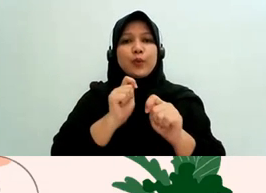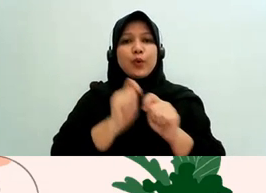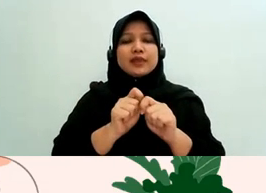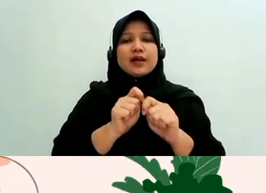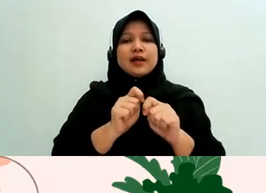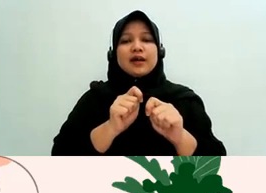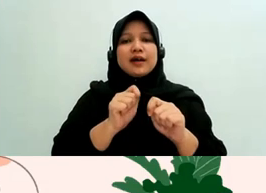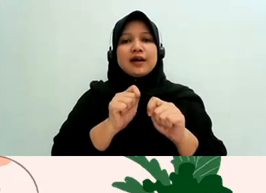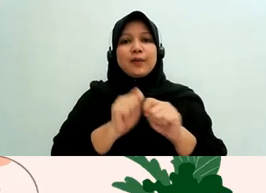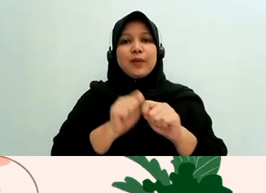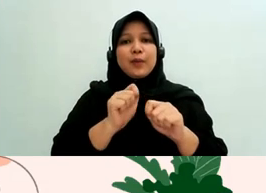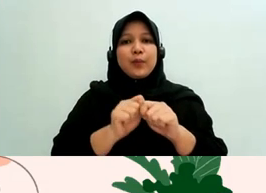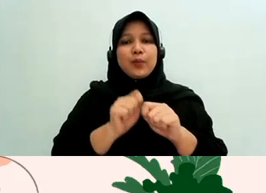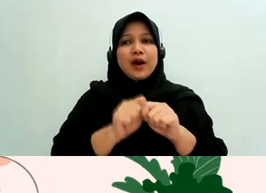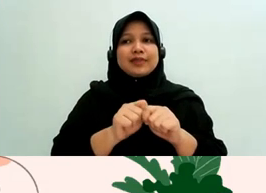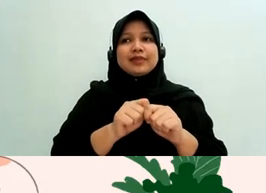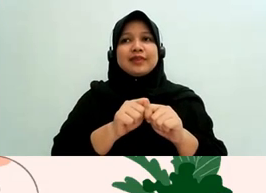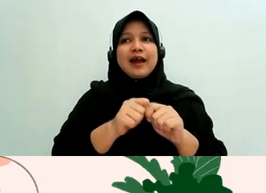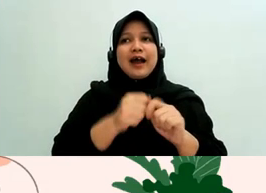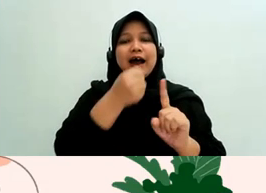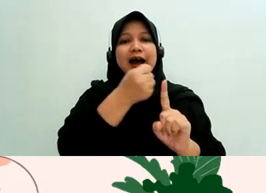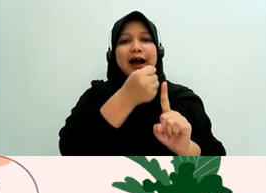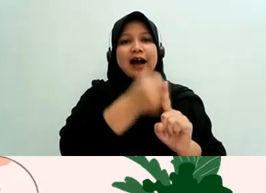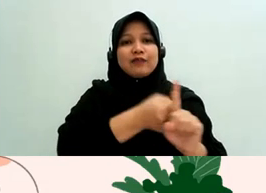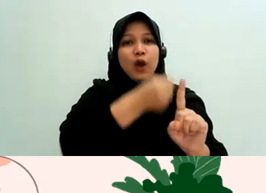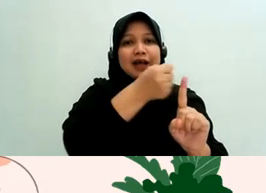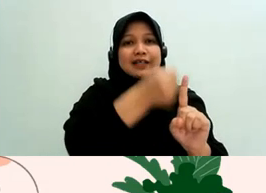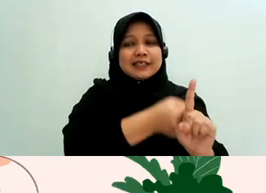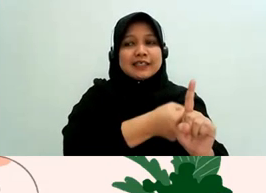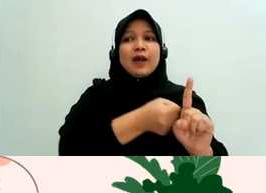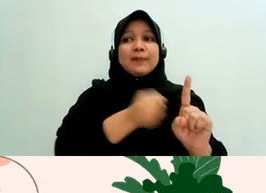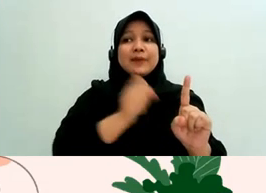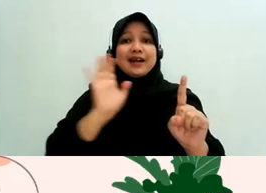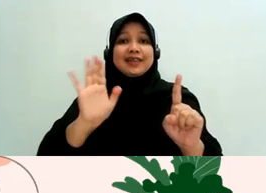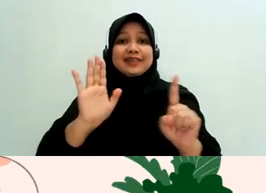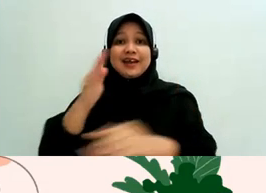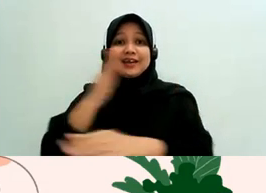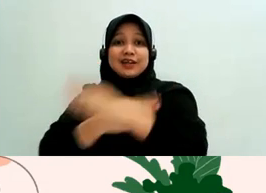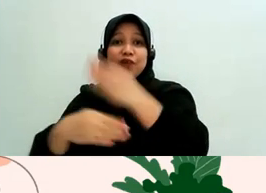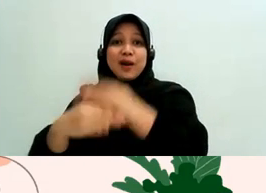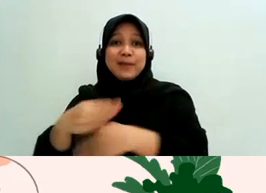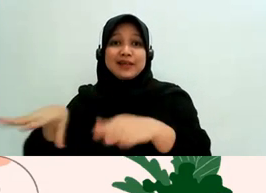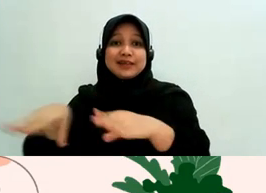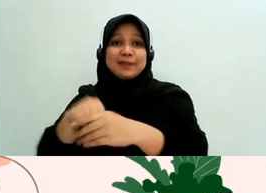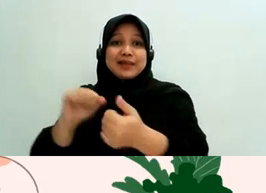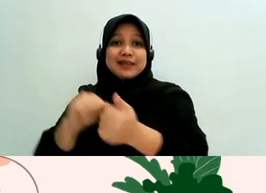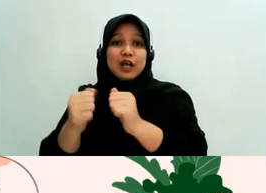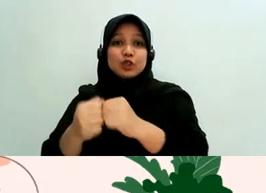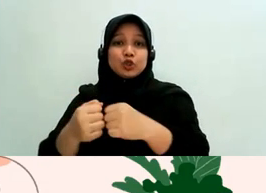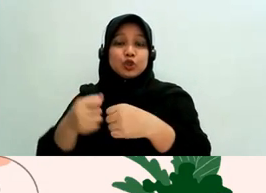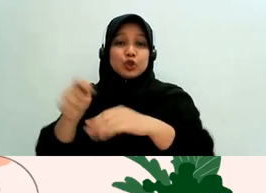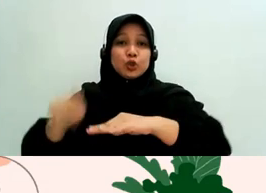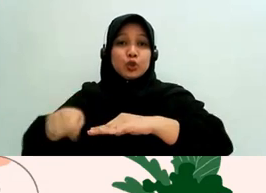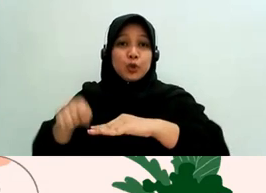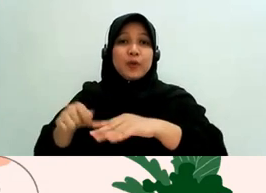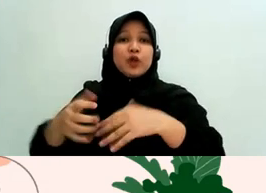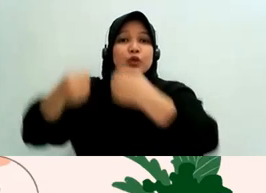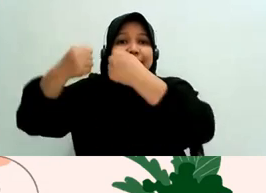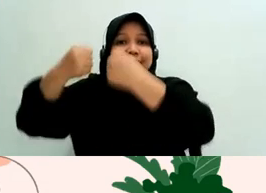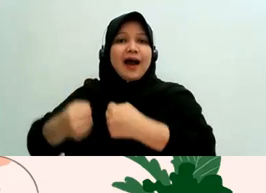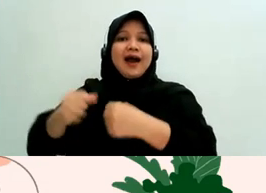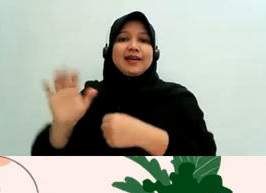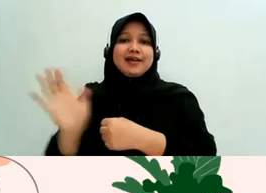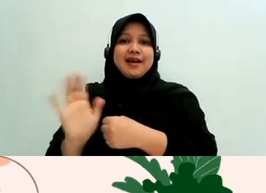teman-teman pengen mengadvokasi supaya seorang difabel yang berhadapan dengan hukum tidak mengalami penahanan misalnya nah